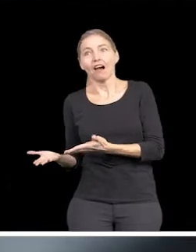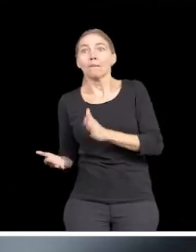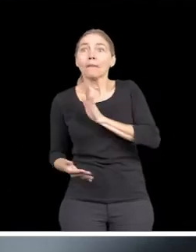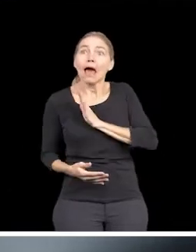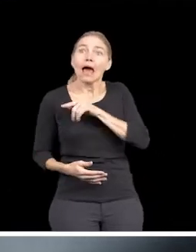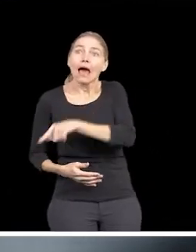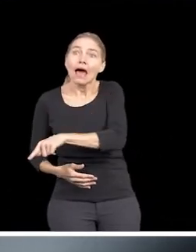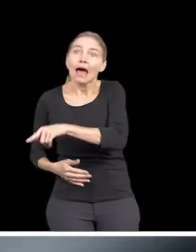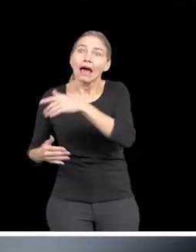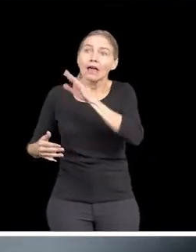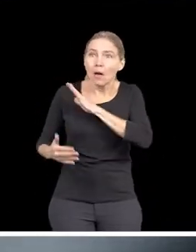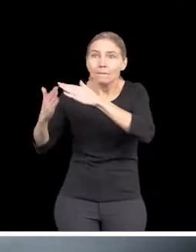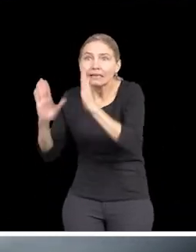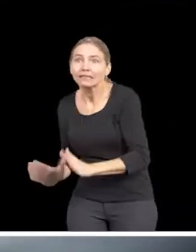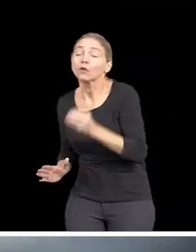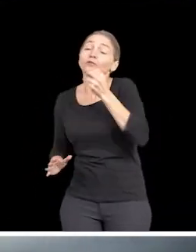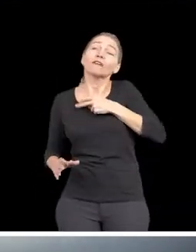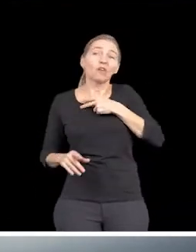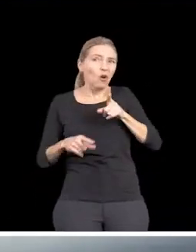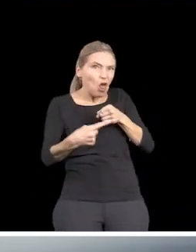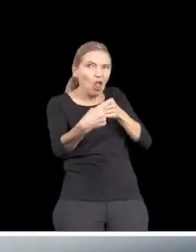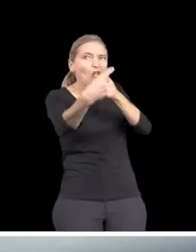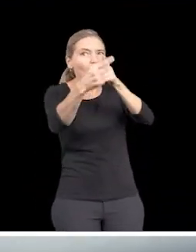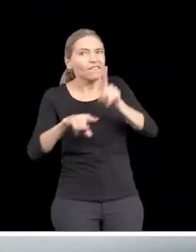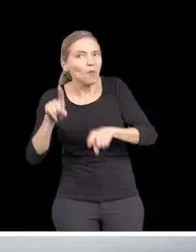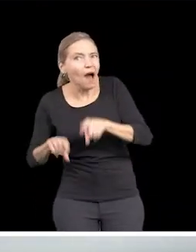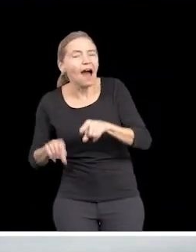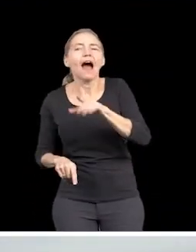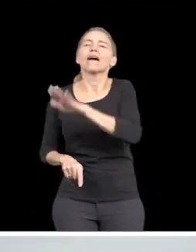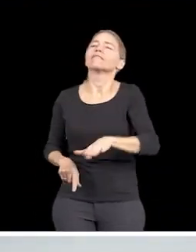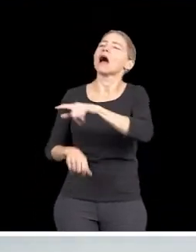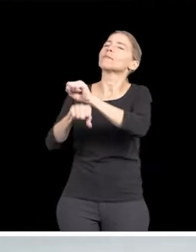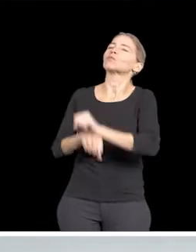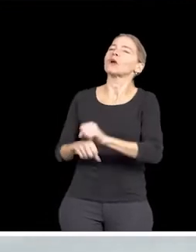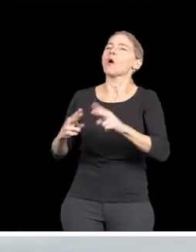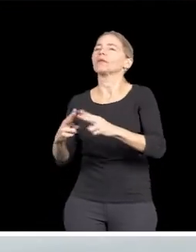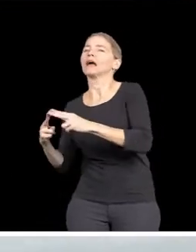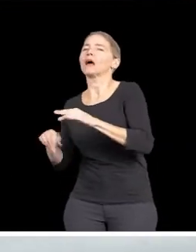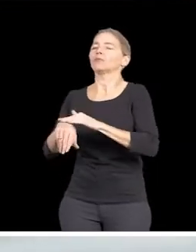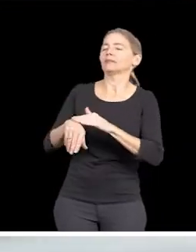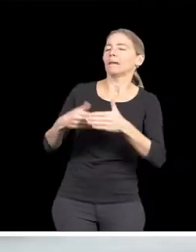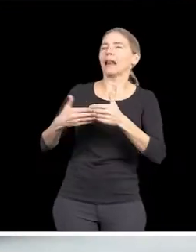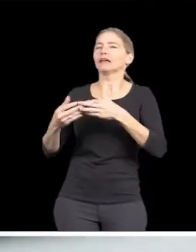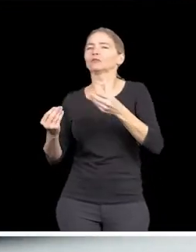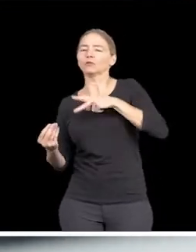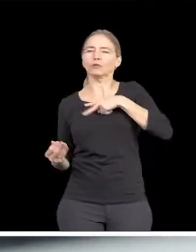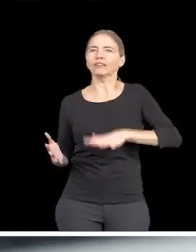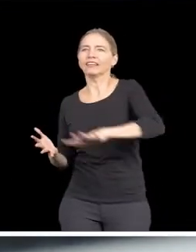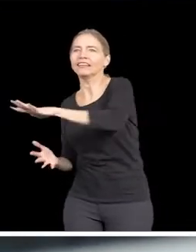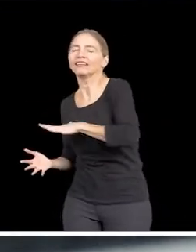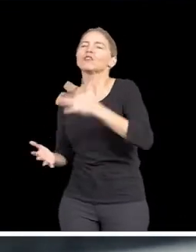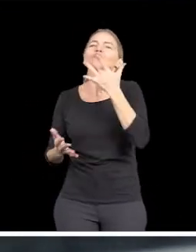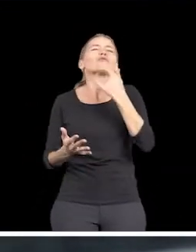il y la souffrance, la chair de la terre-mère battue. Et quand les mots ne suffisent plus, dans